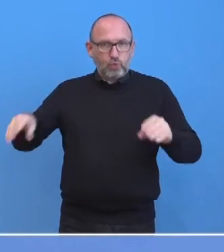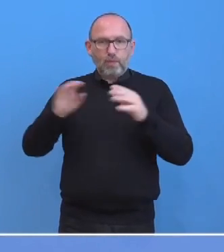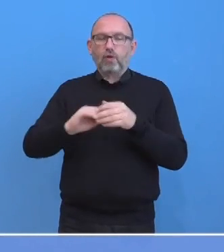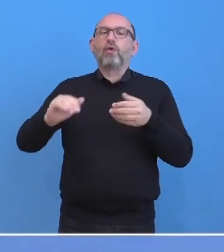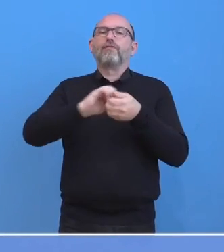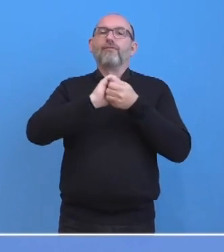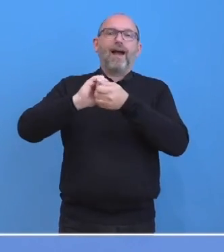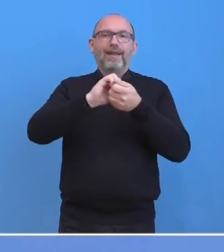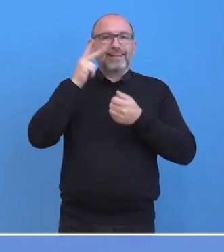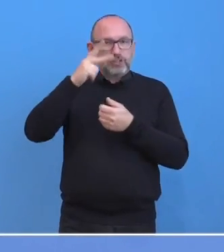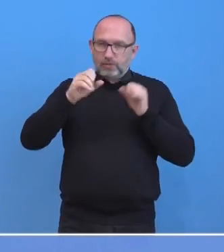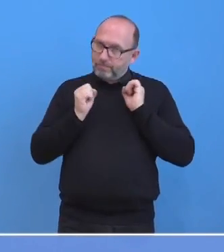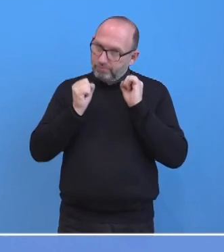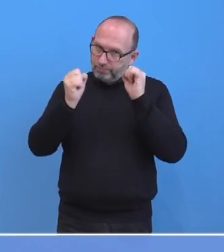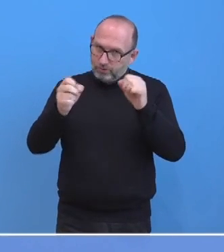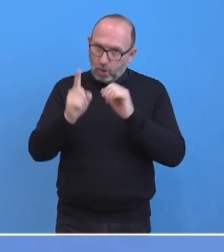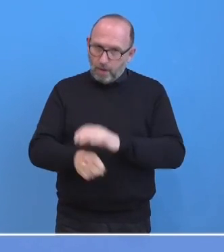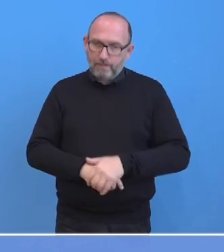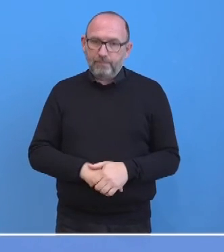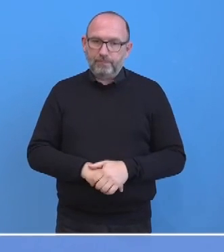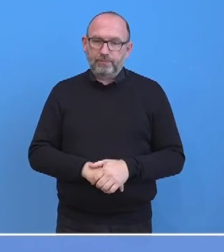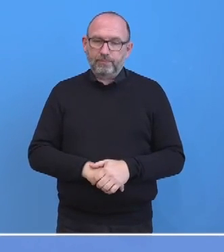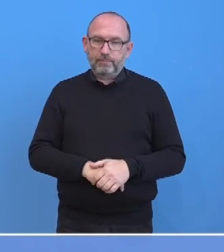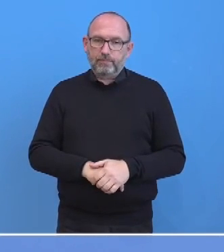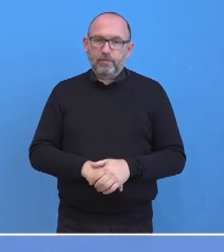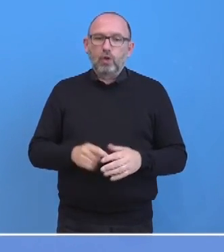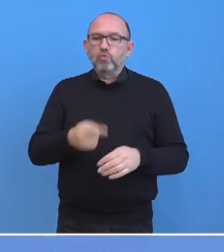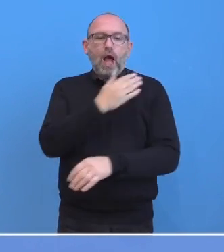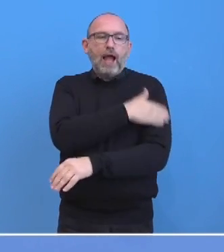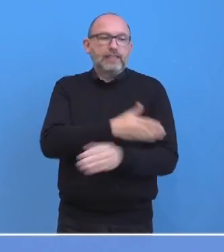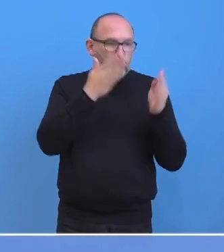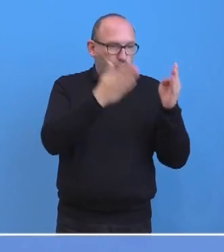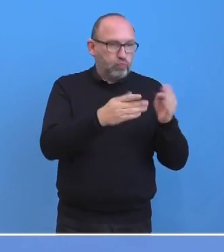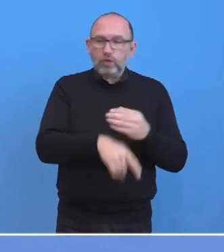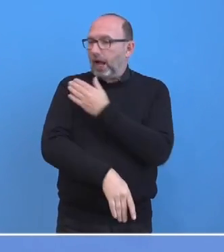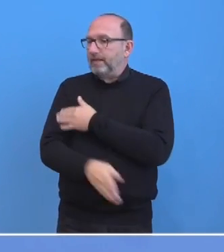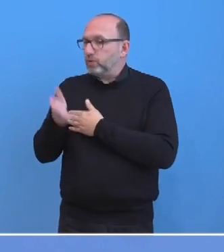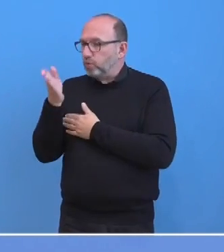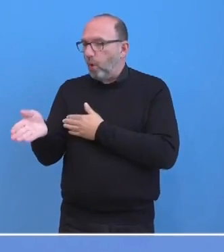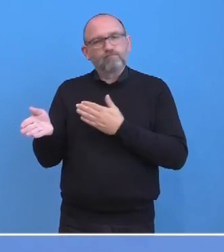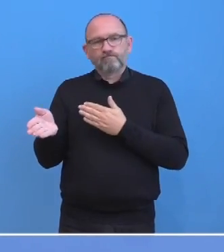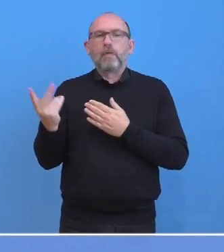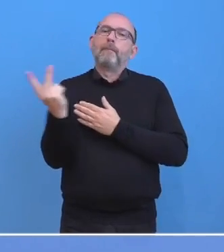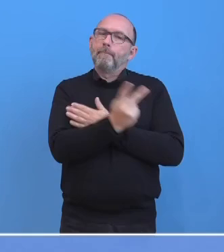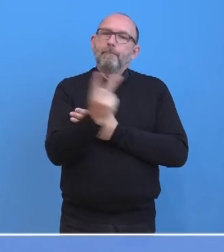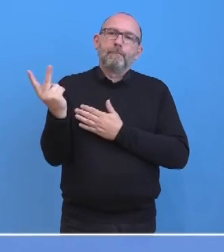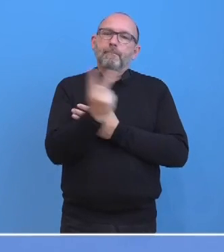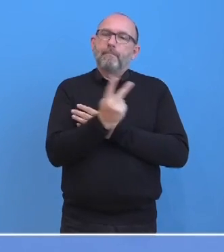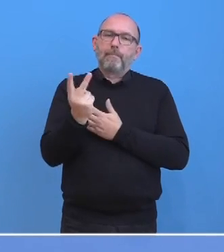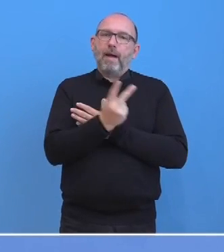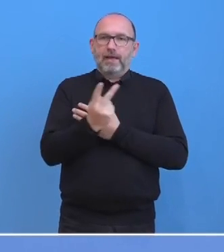Nationen zu engagieren. Und wir sind nicht der Auffassung, dass einseitige Schritte, die unternommen werden, dort